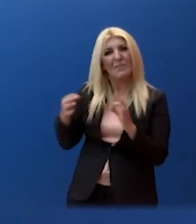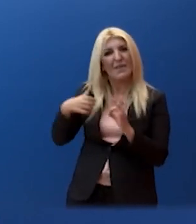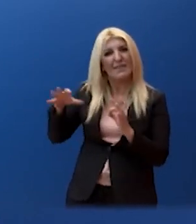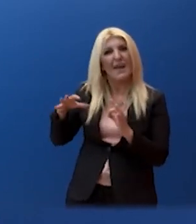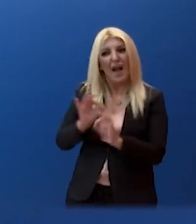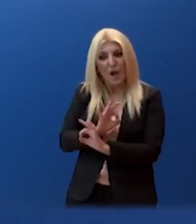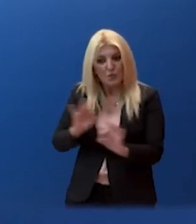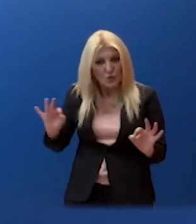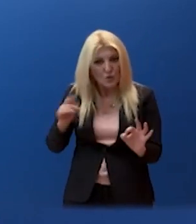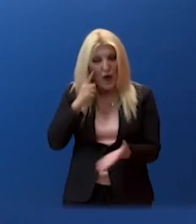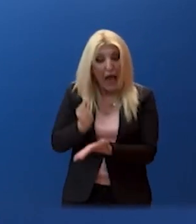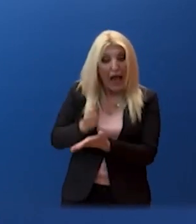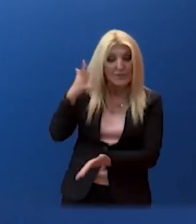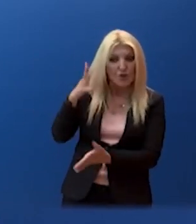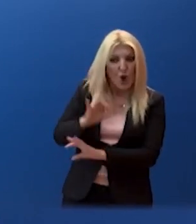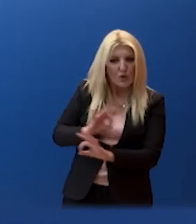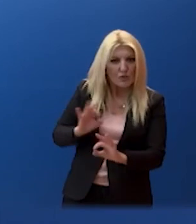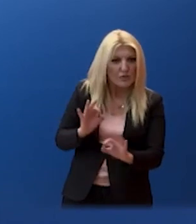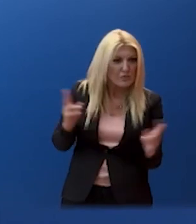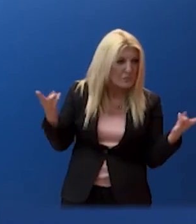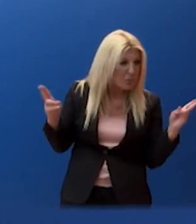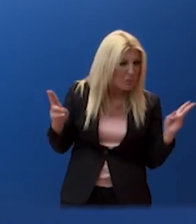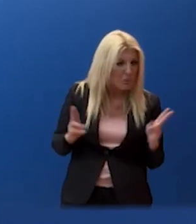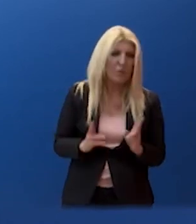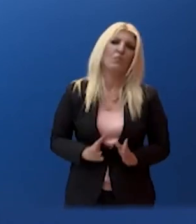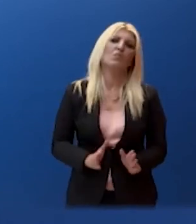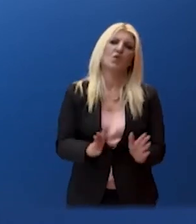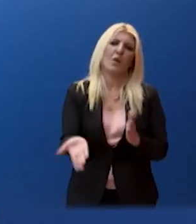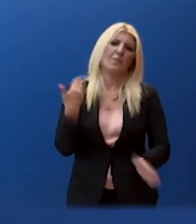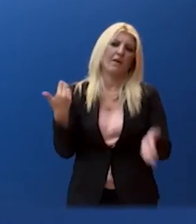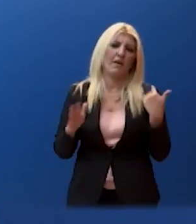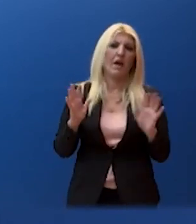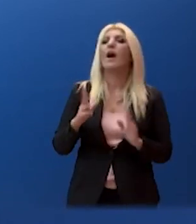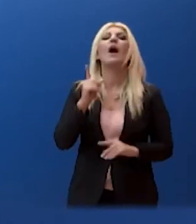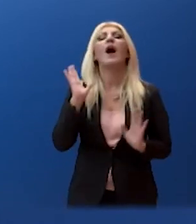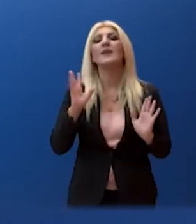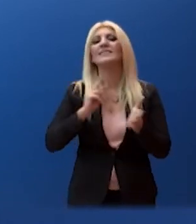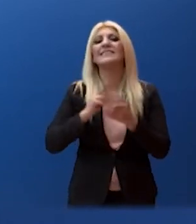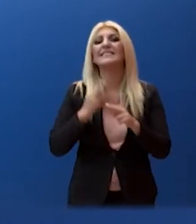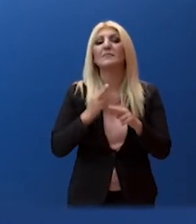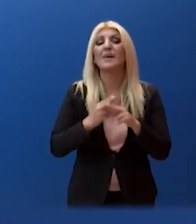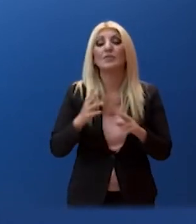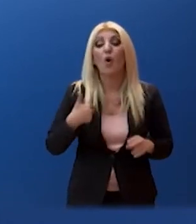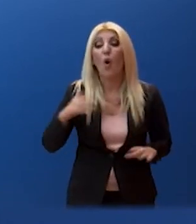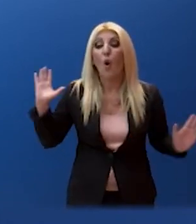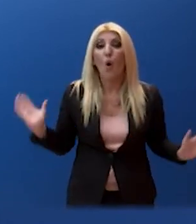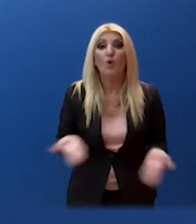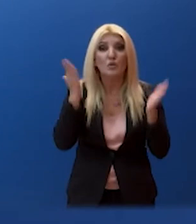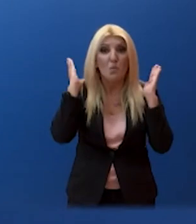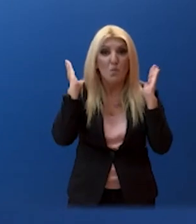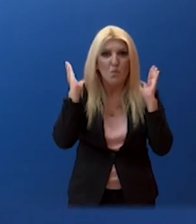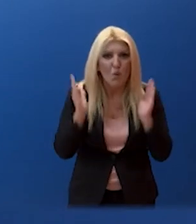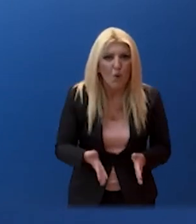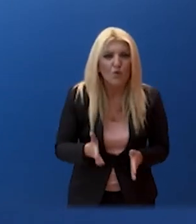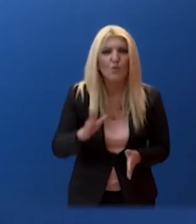Αυτό κάνουμε, το αξιολογούμε και βλέπουμε πώς θα προχωρήσουμε. Αυτό που έχει σημασία όπως είπα και στην εισαγωγική μου τοποθέτηση είναι να κάνουμε ό,τι μπορούμε όλοι μας